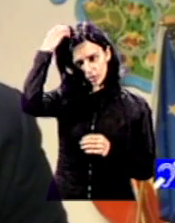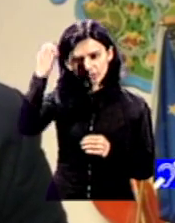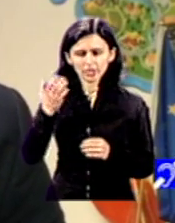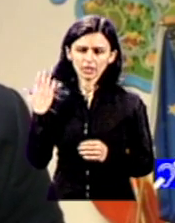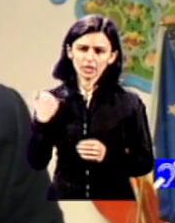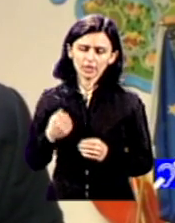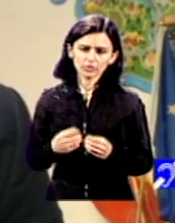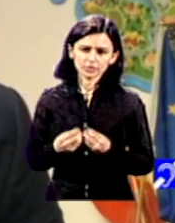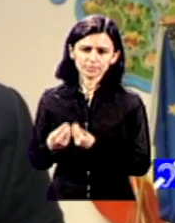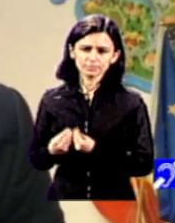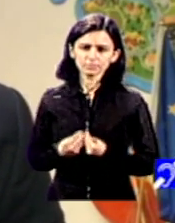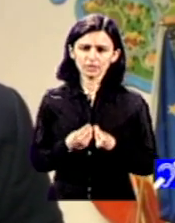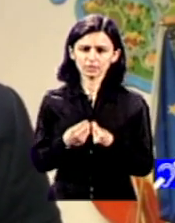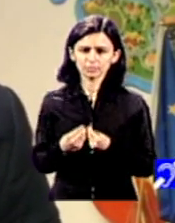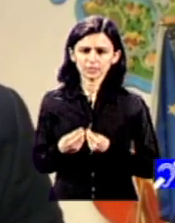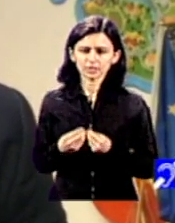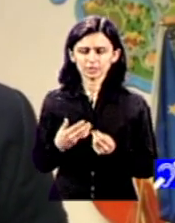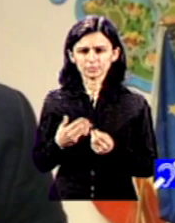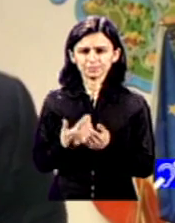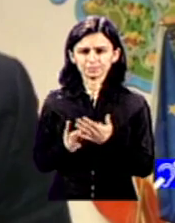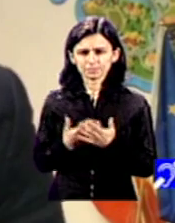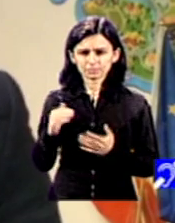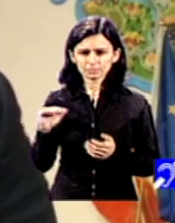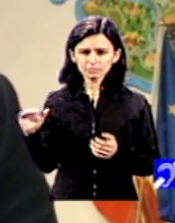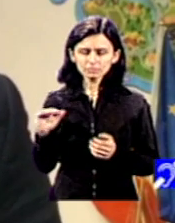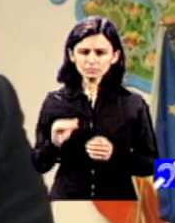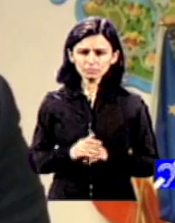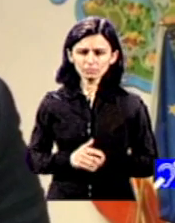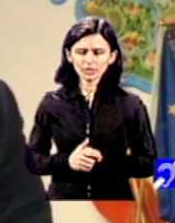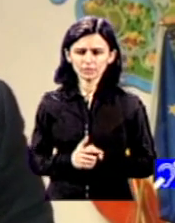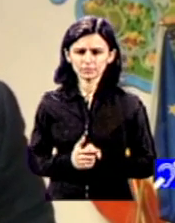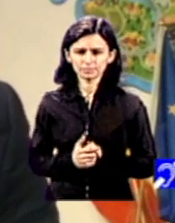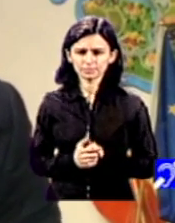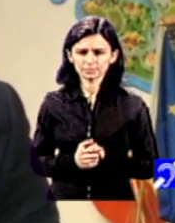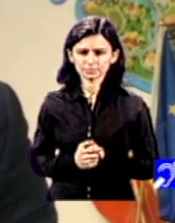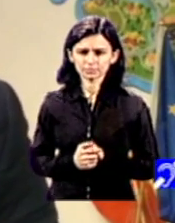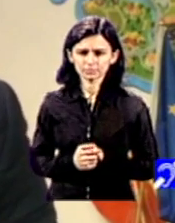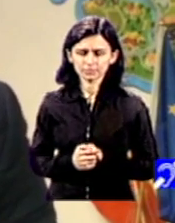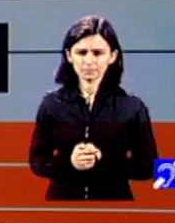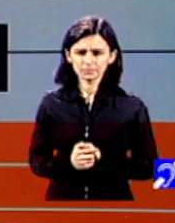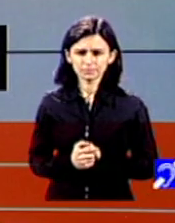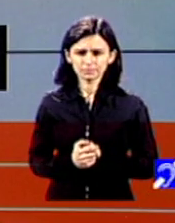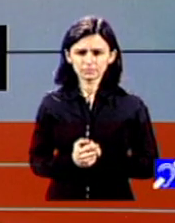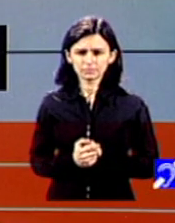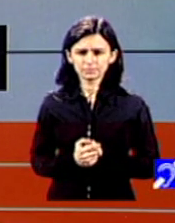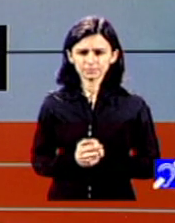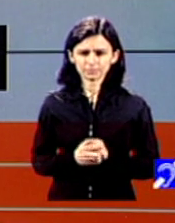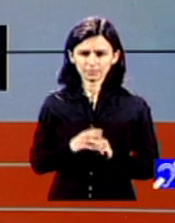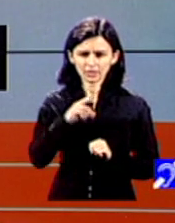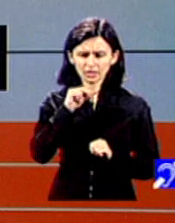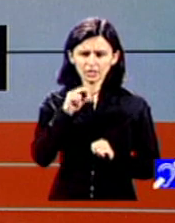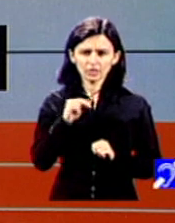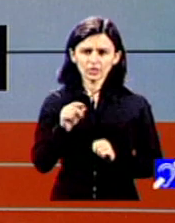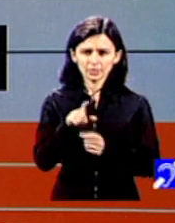cu cea de copii. Dar ceea ce este important este așa. Pe de o parte discutăm de o